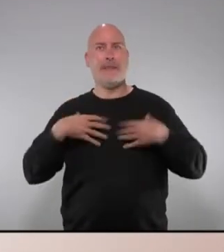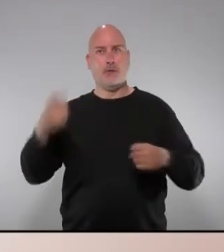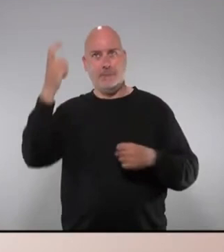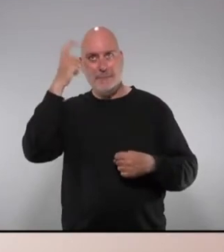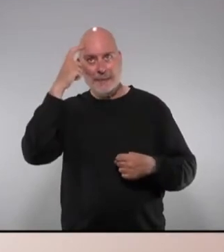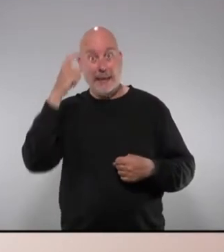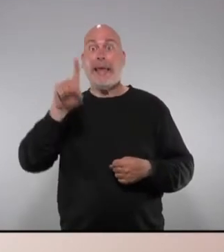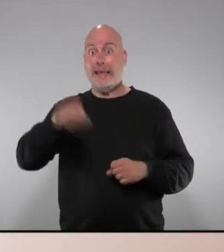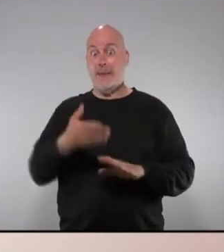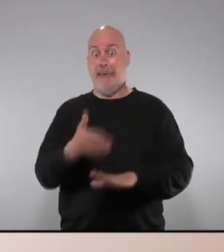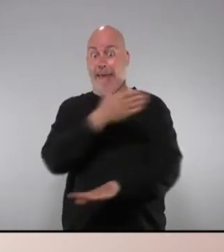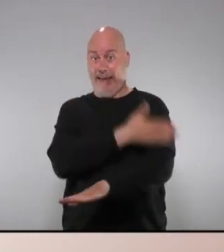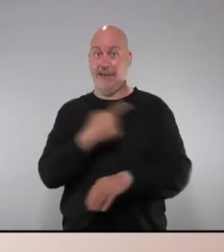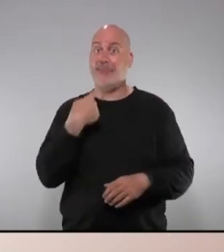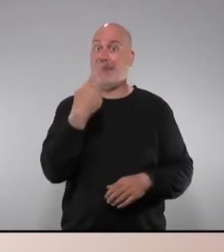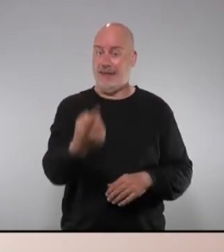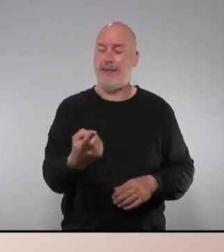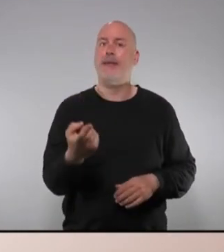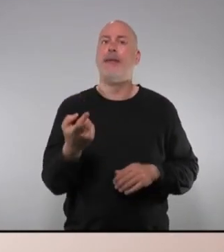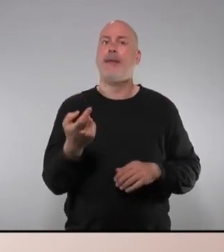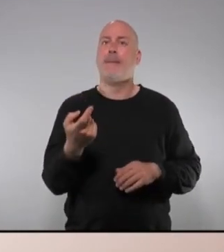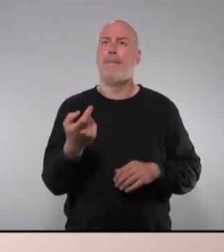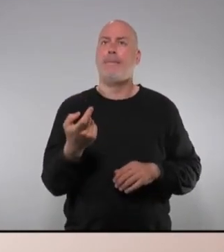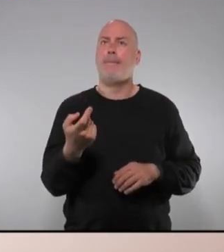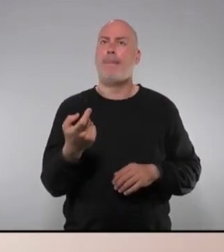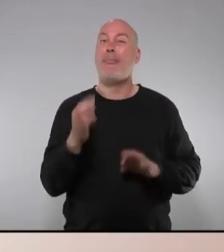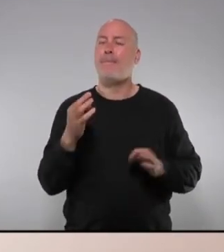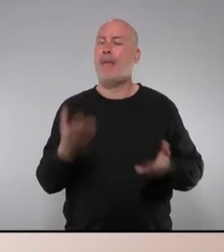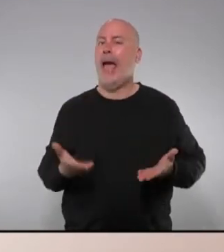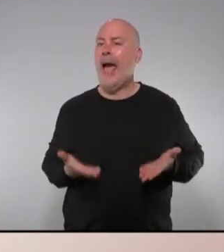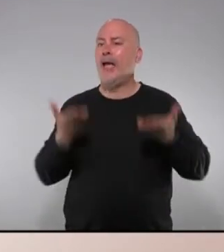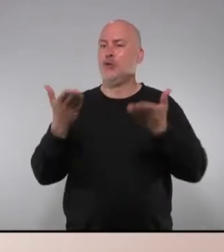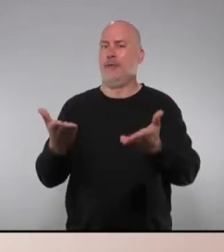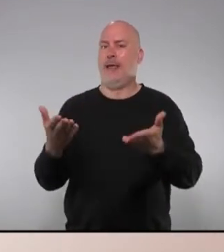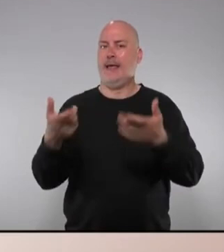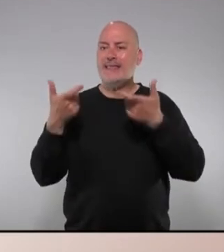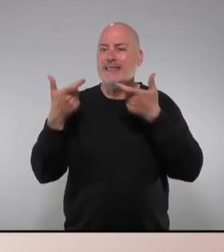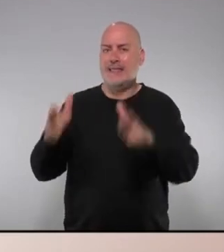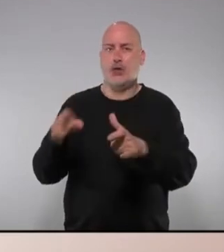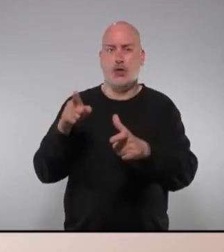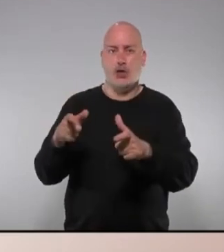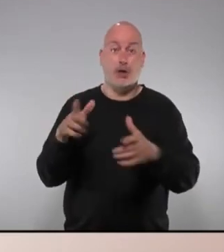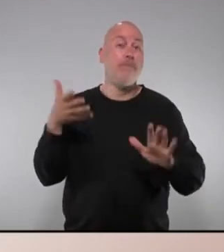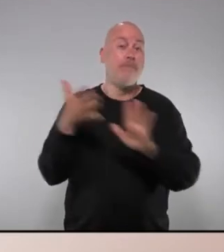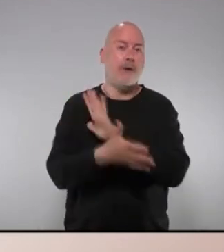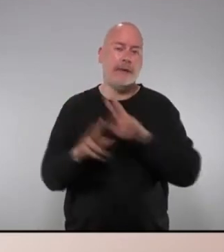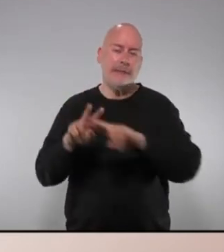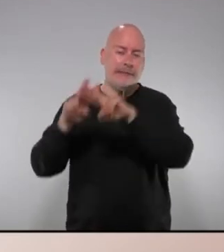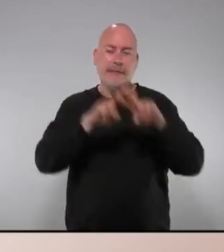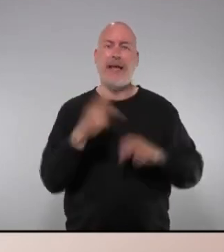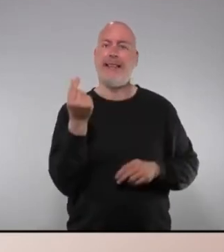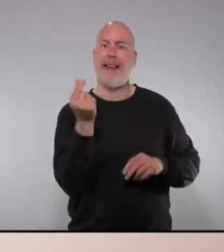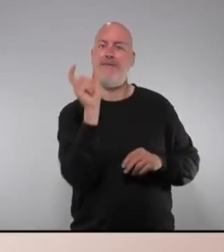també com hem dit en altres ocasions en l'ajuda al sector a través de la revisió de les tarifes